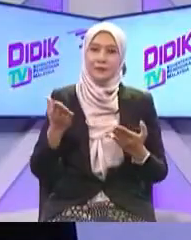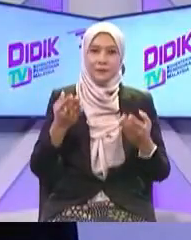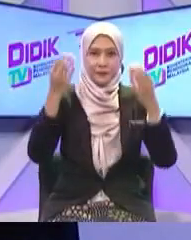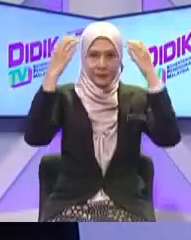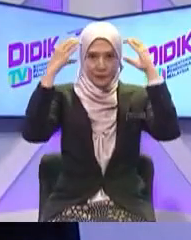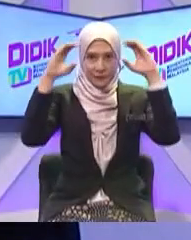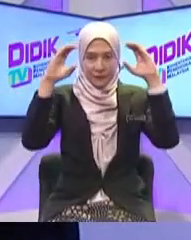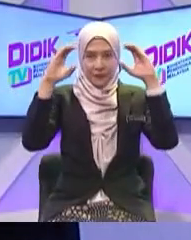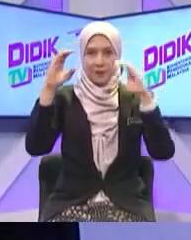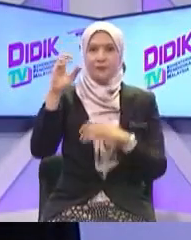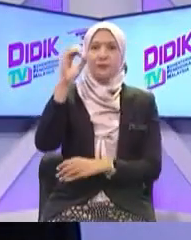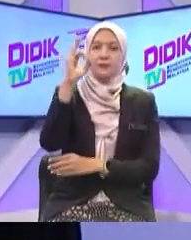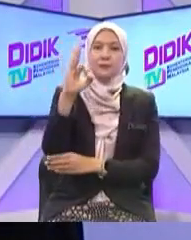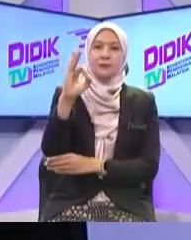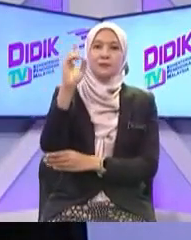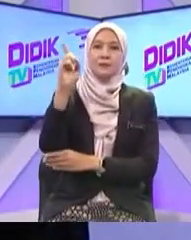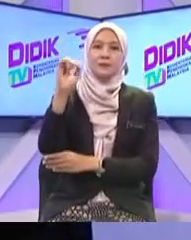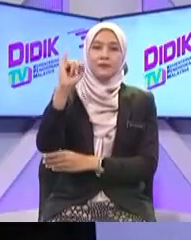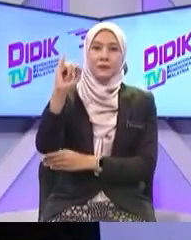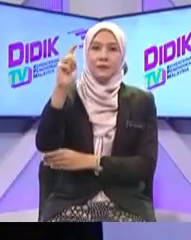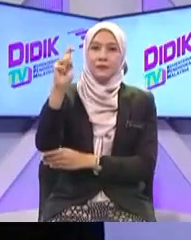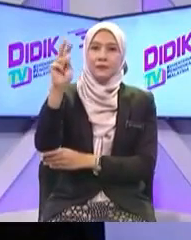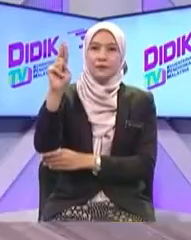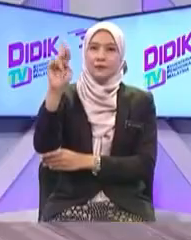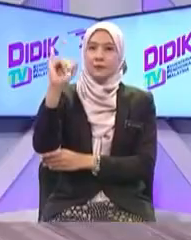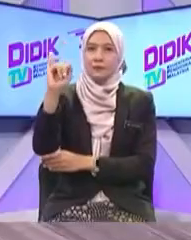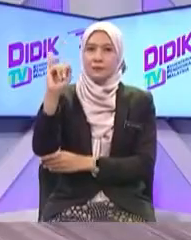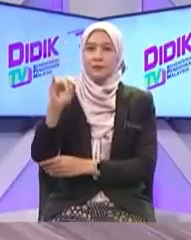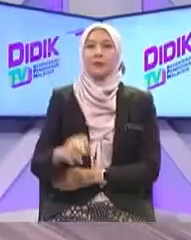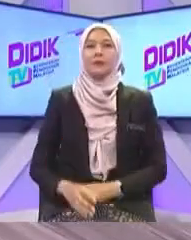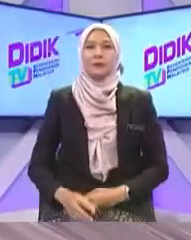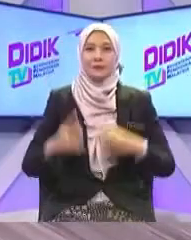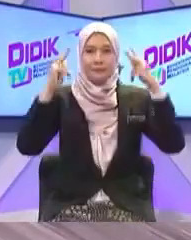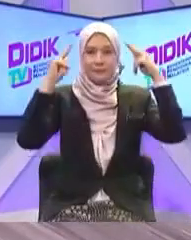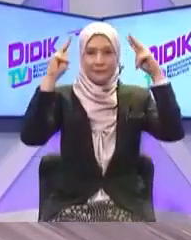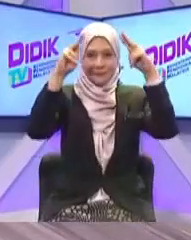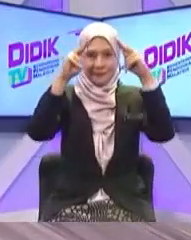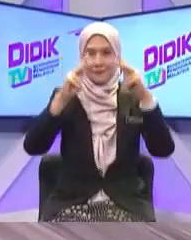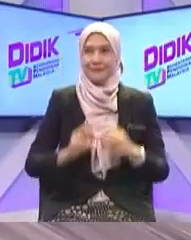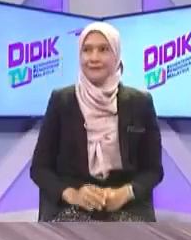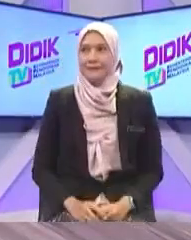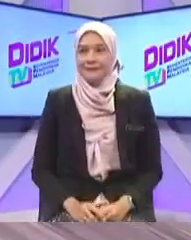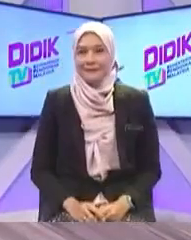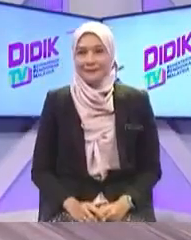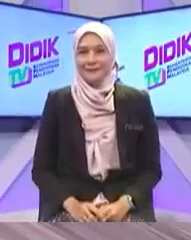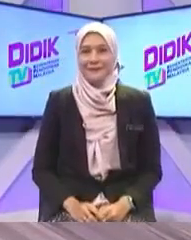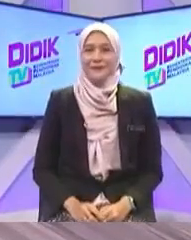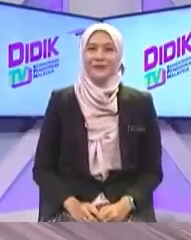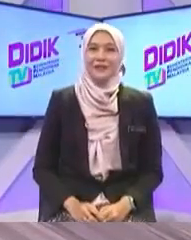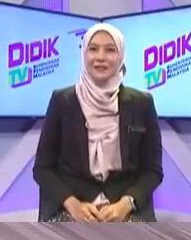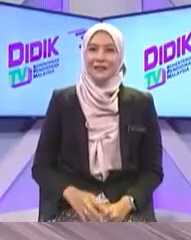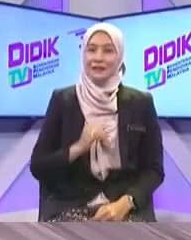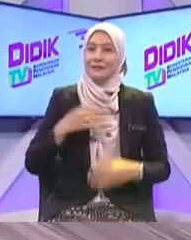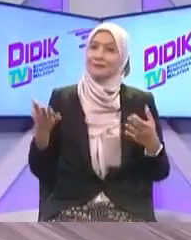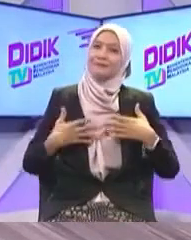Dari SMK Seloyman Bentong Pahang Assalamualaikum Cikgu Waalaikumsalam Apa khabar Baik Alhamdulillah Irfan Saya Laki sihat Sebab Cikgu ada Di